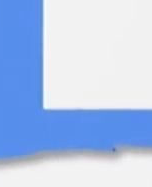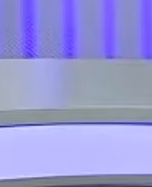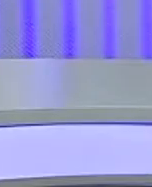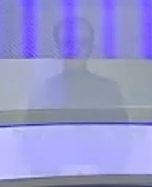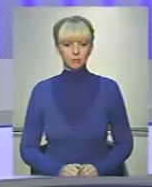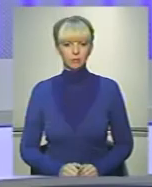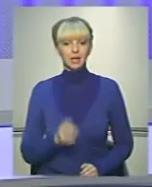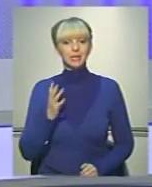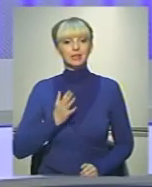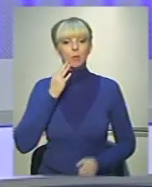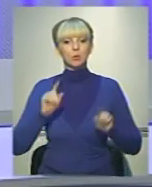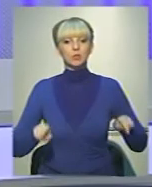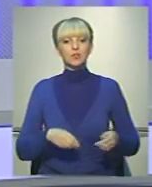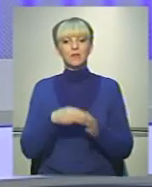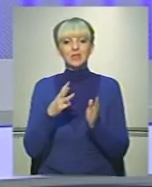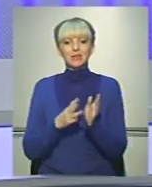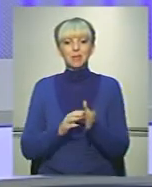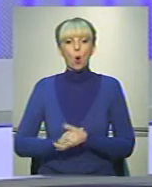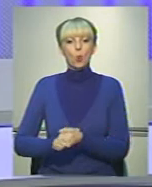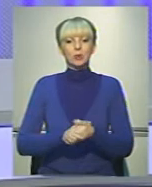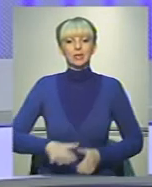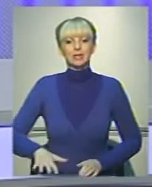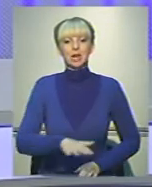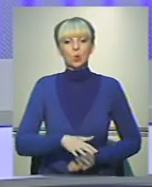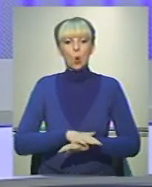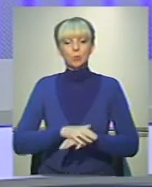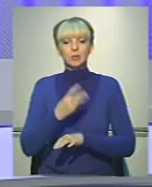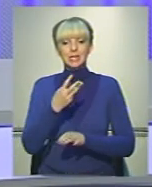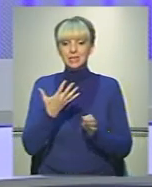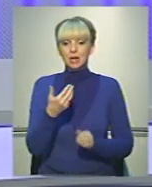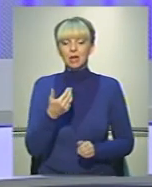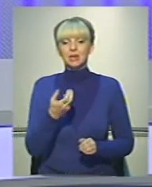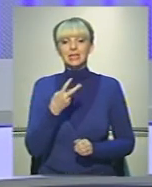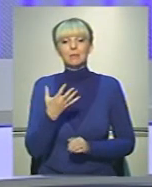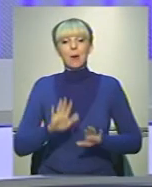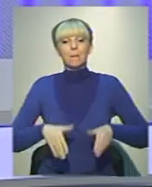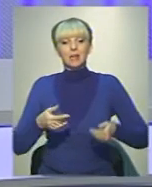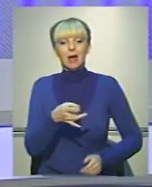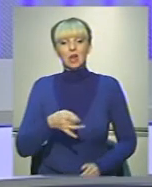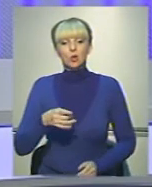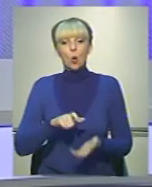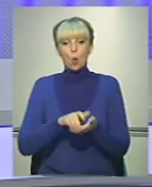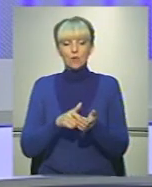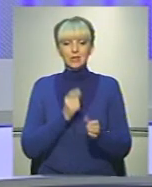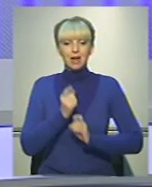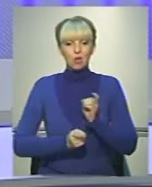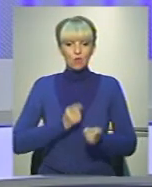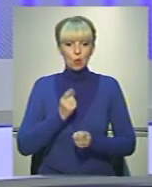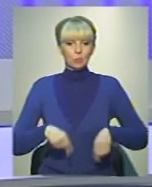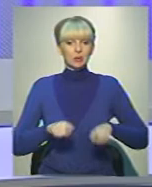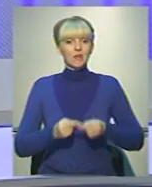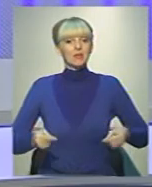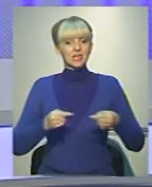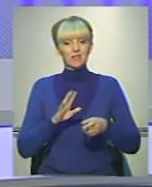На Буковині створять 18 об'єднаних територіальних громад з 35 запропонованих регіональним офісом реформ. Так